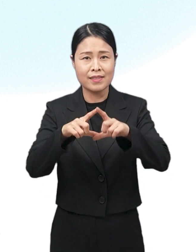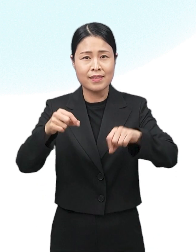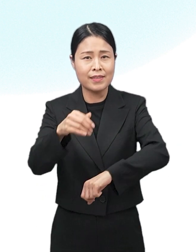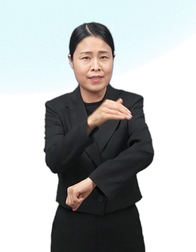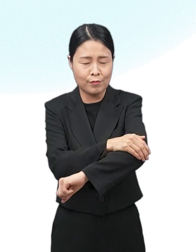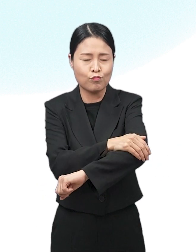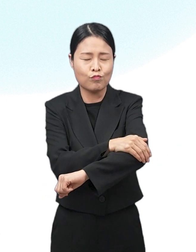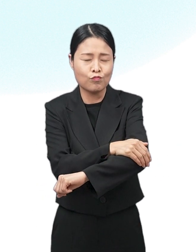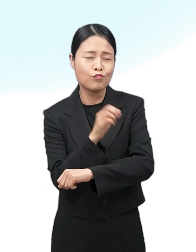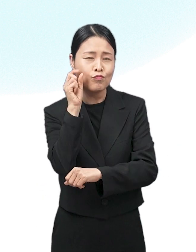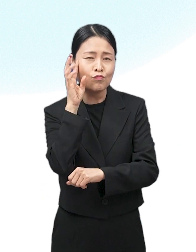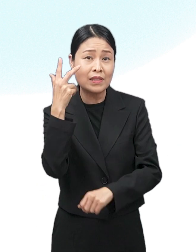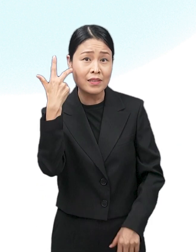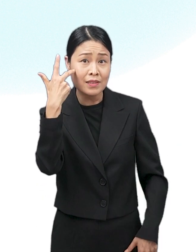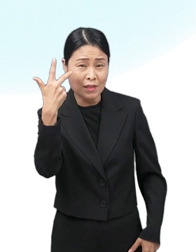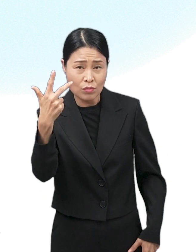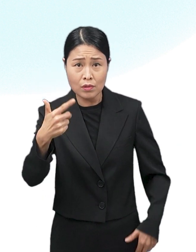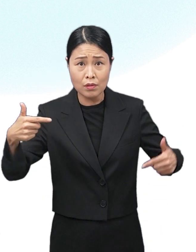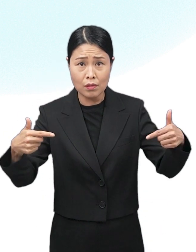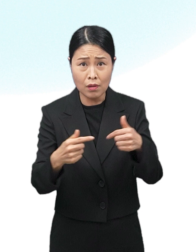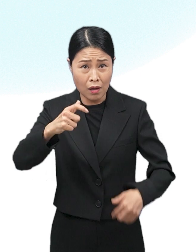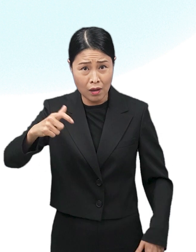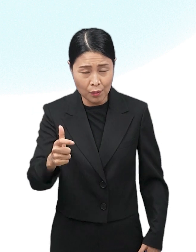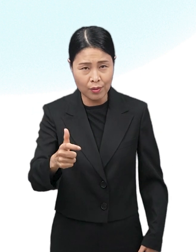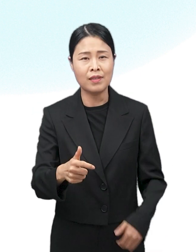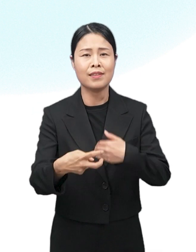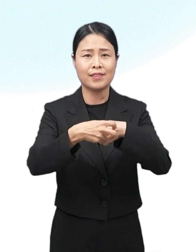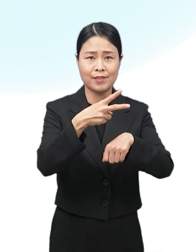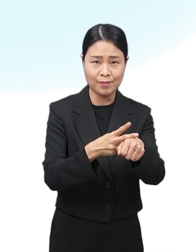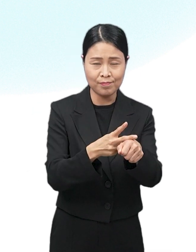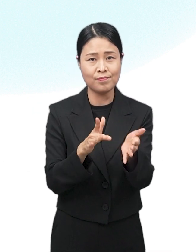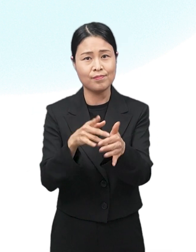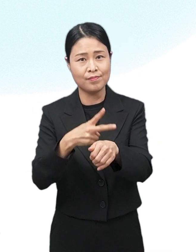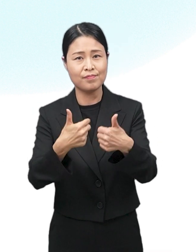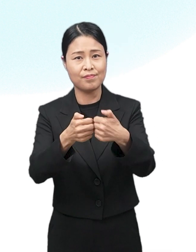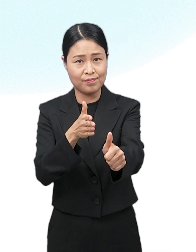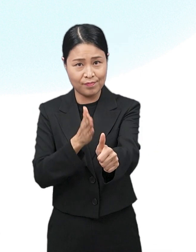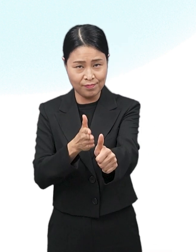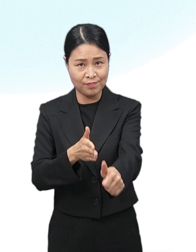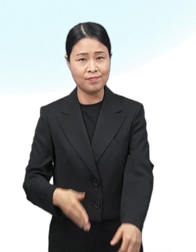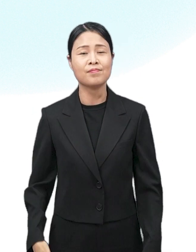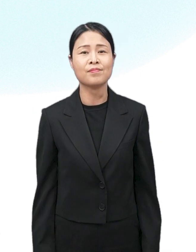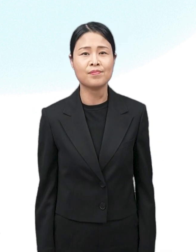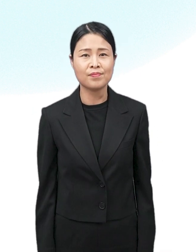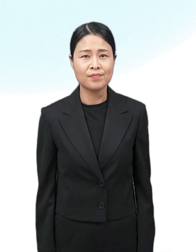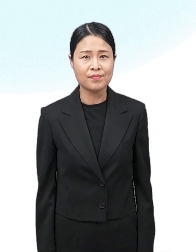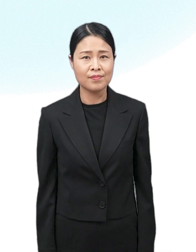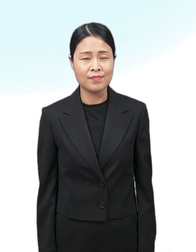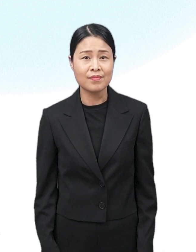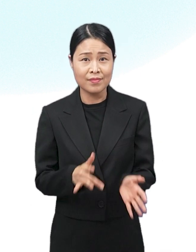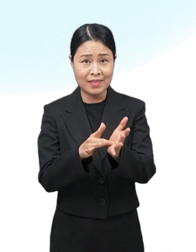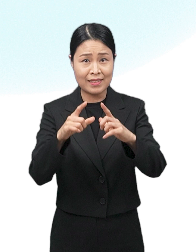1주일 정도 사용하여도 증상의 개선이 없을 경우 사용을 즉각 중지하고 의사 또는 약사와 상의하십시오